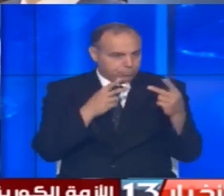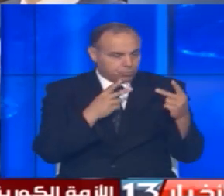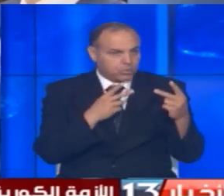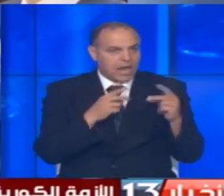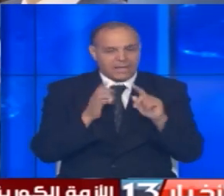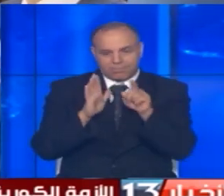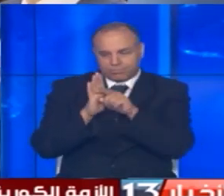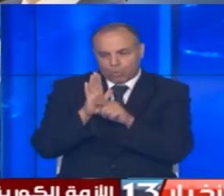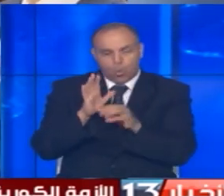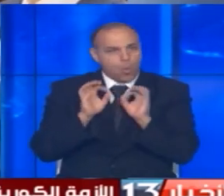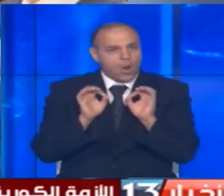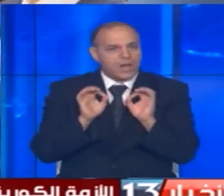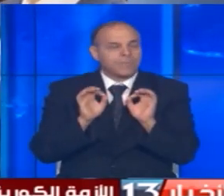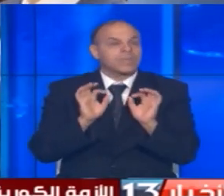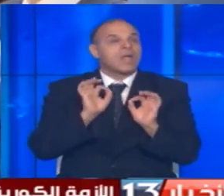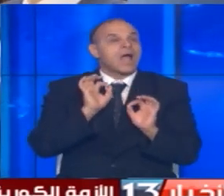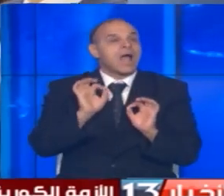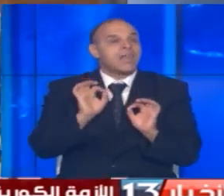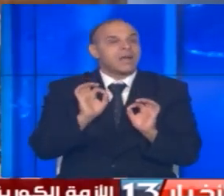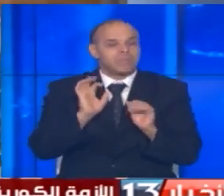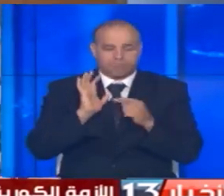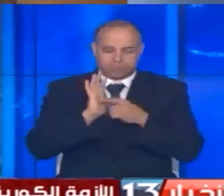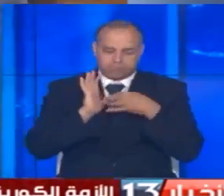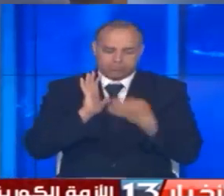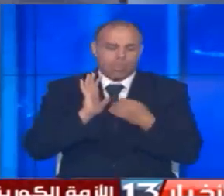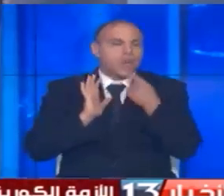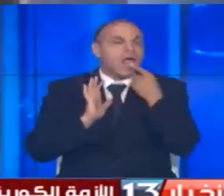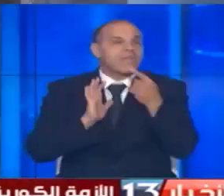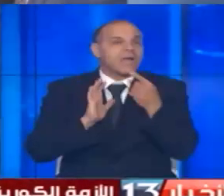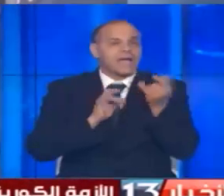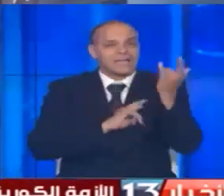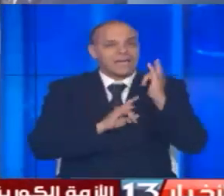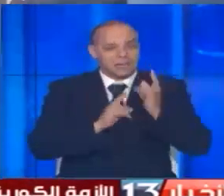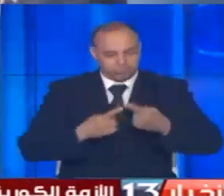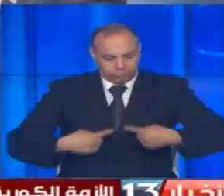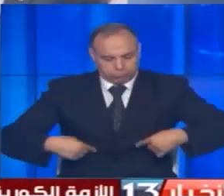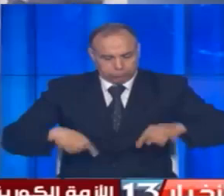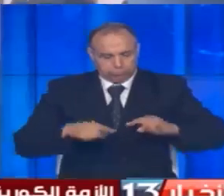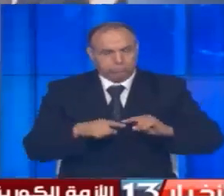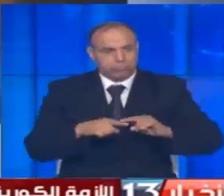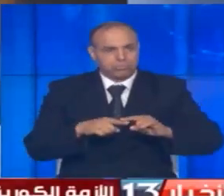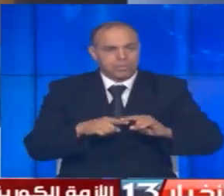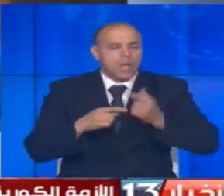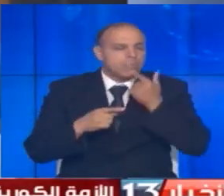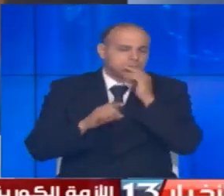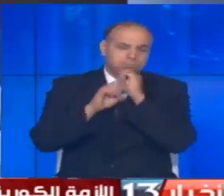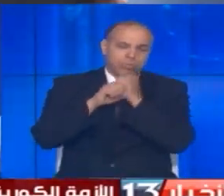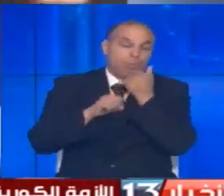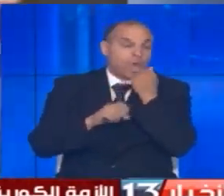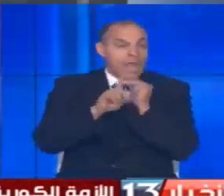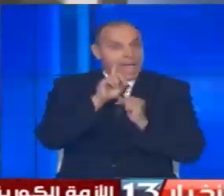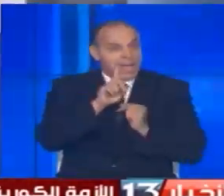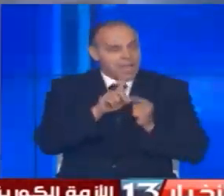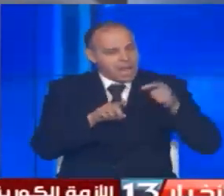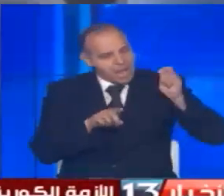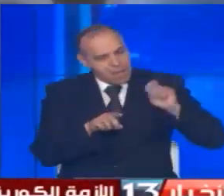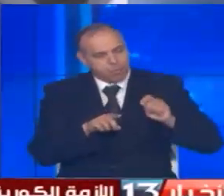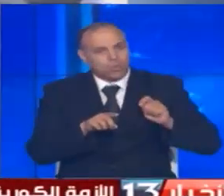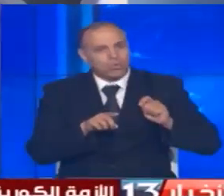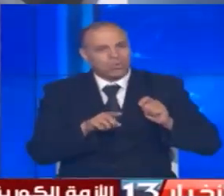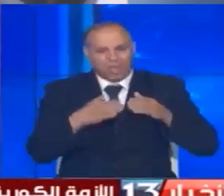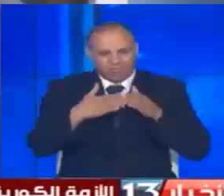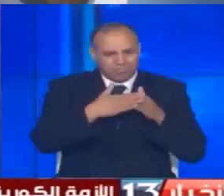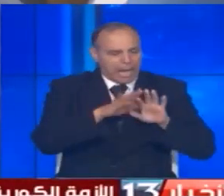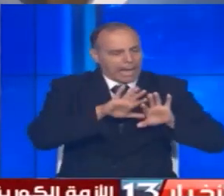تفاصيل محددة بما يشمل تاريخ عقد القمة دون الإفصاح عنه مؤكدا ضرورة إزالة